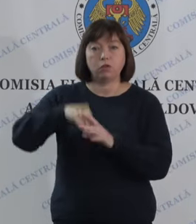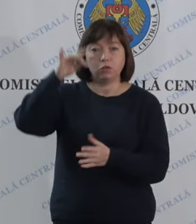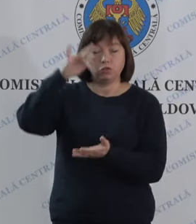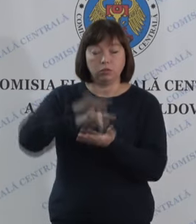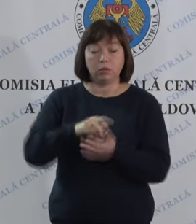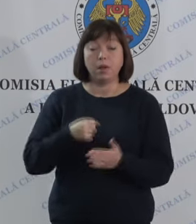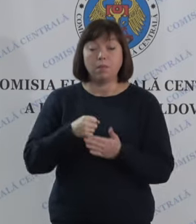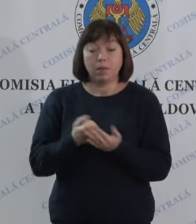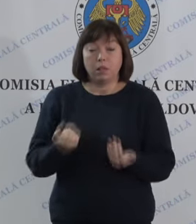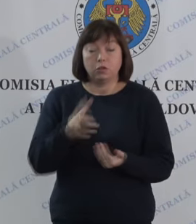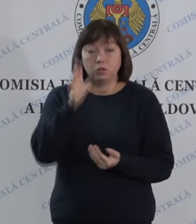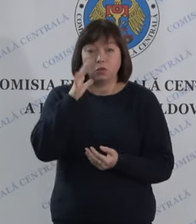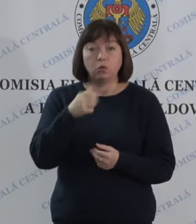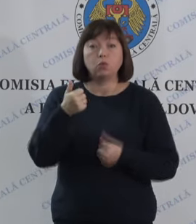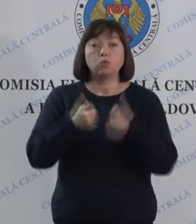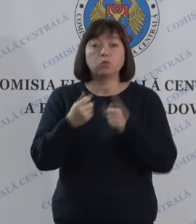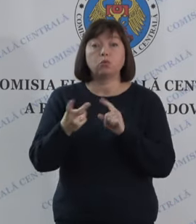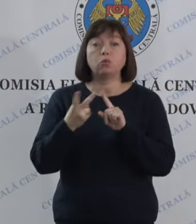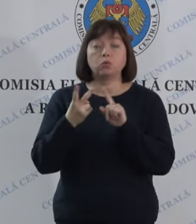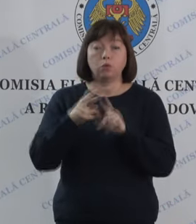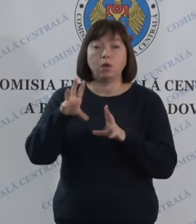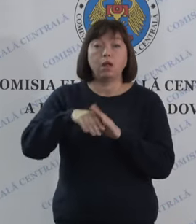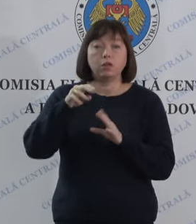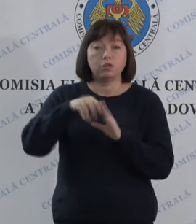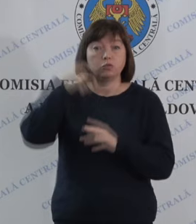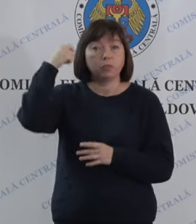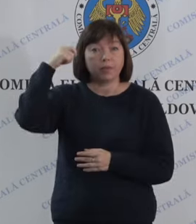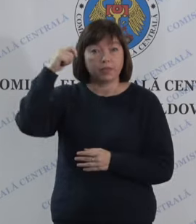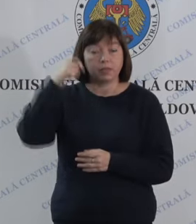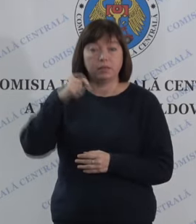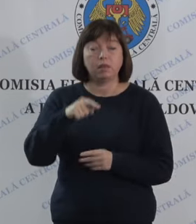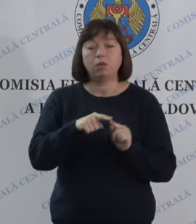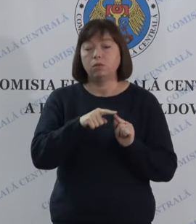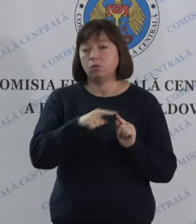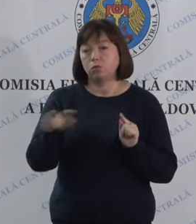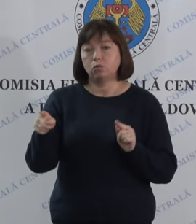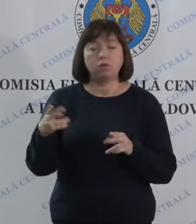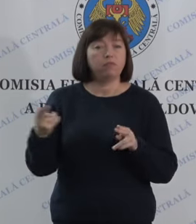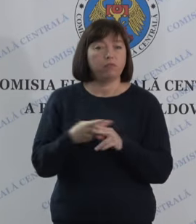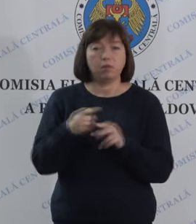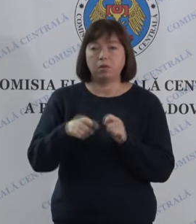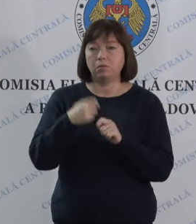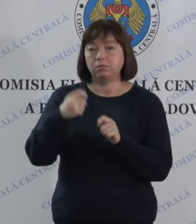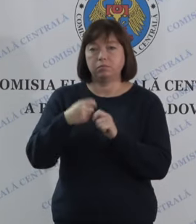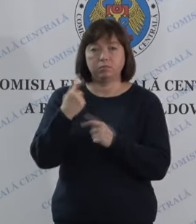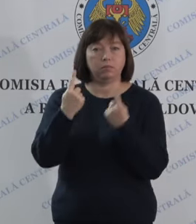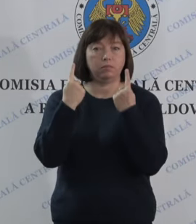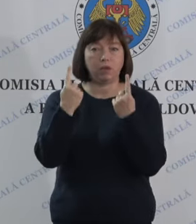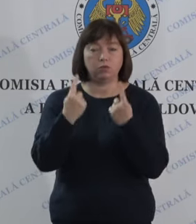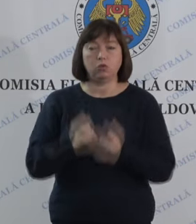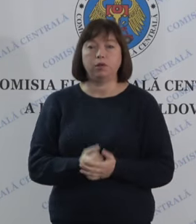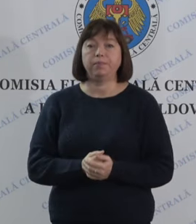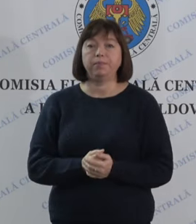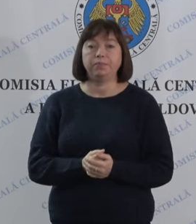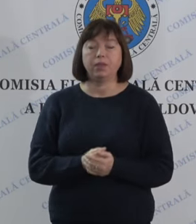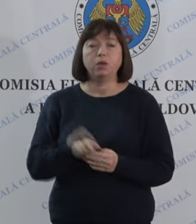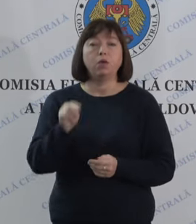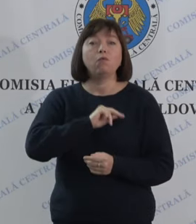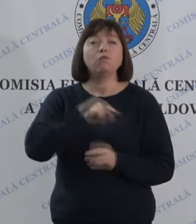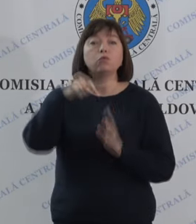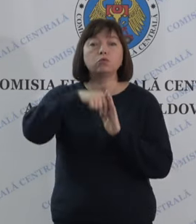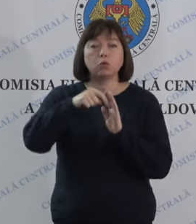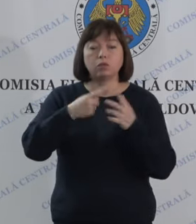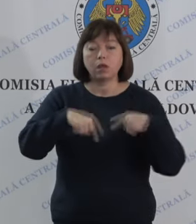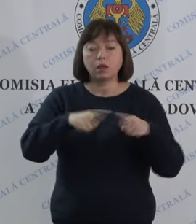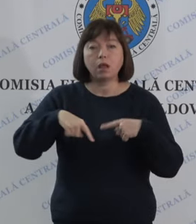Până la această oră, turul 2 al alegerilor prezidențiale decurge fără incidente majore. Funcționarii